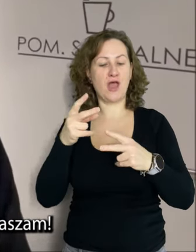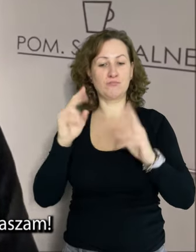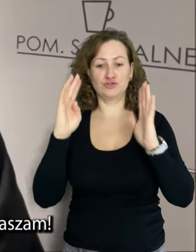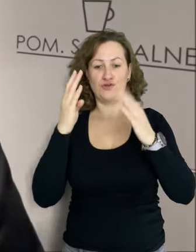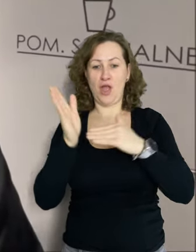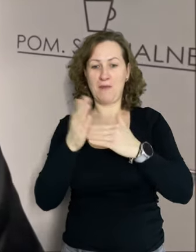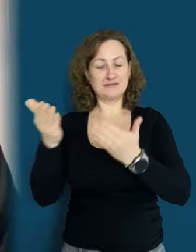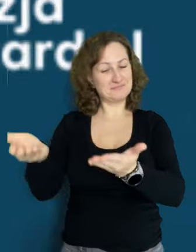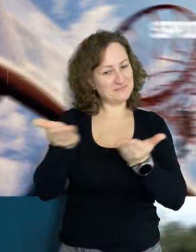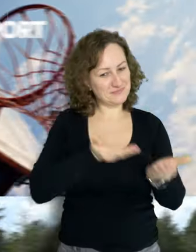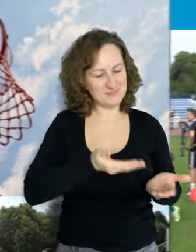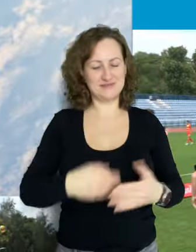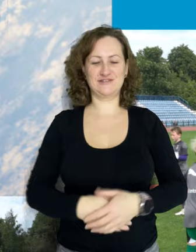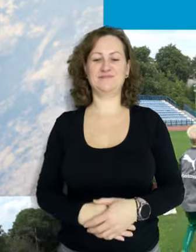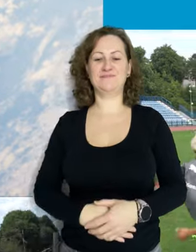marca. Zapraszam.